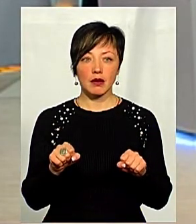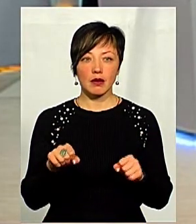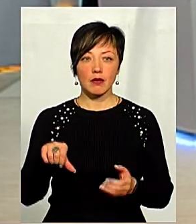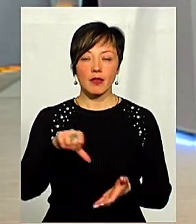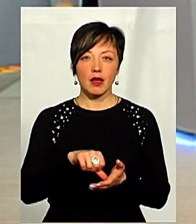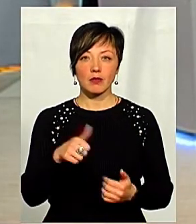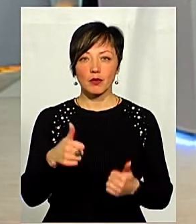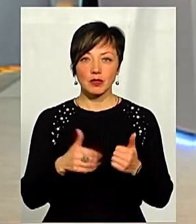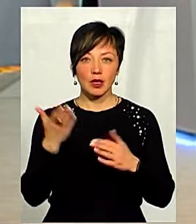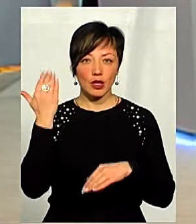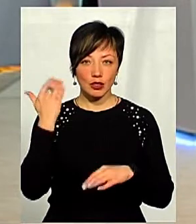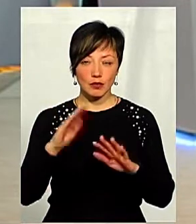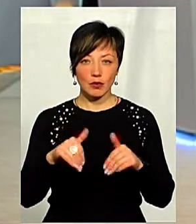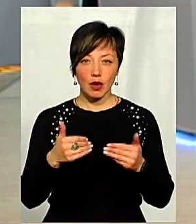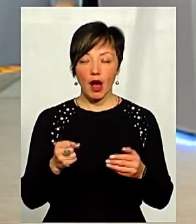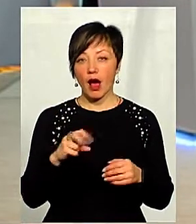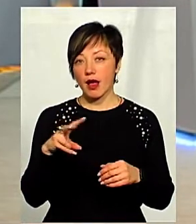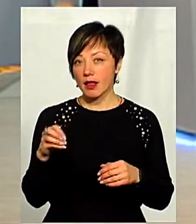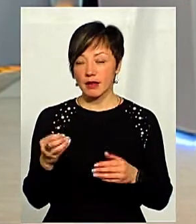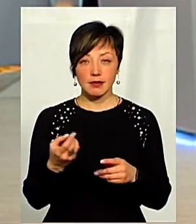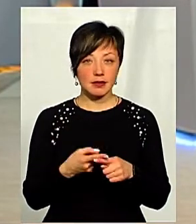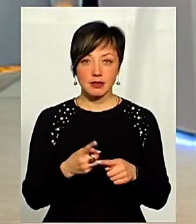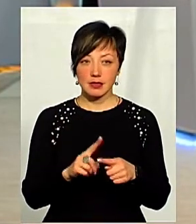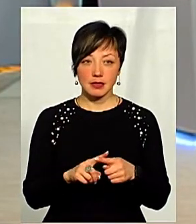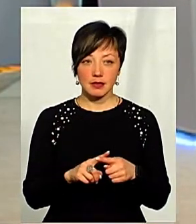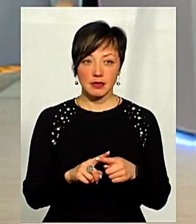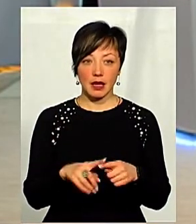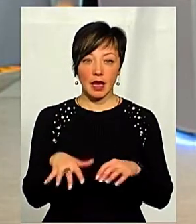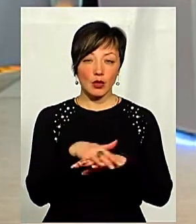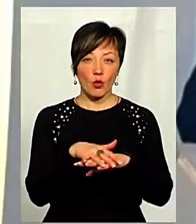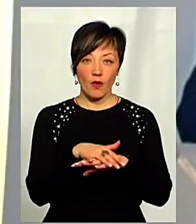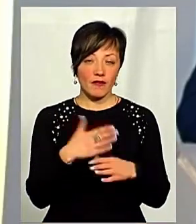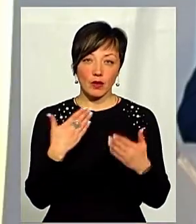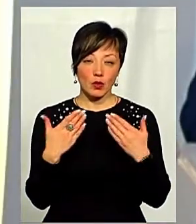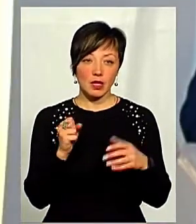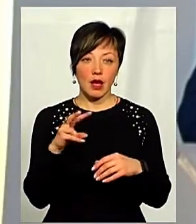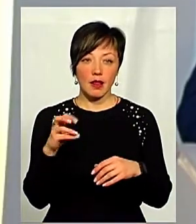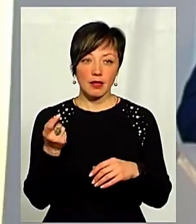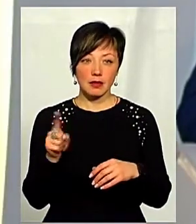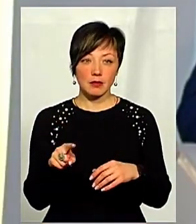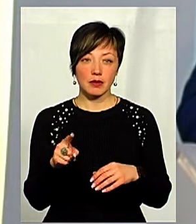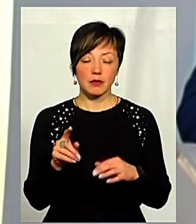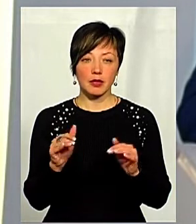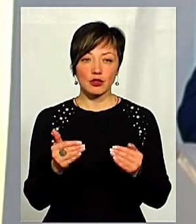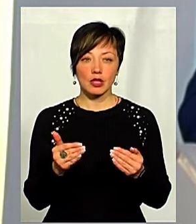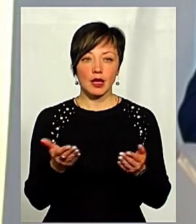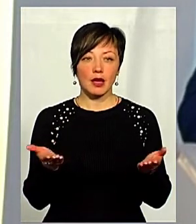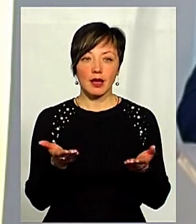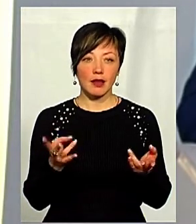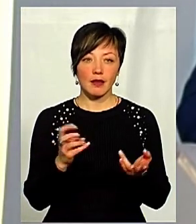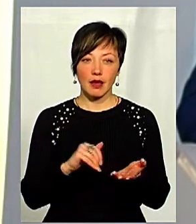участь в цих тендерних пропозиціях раніше. Але, знову таки, це ринкові відносини, але тим не менше, які